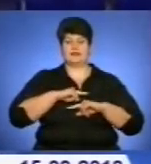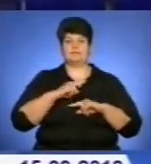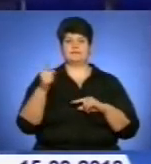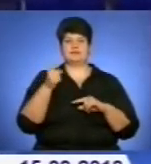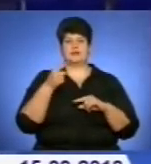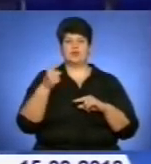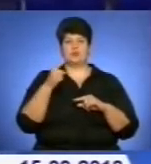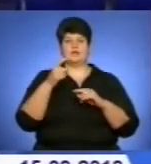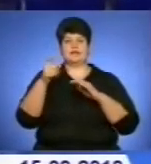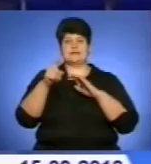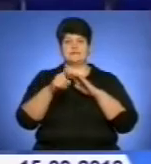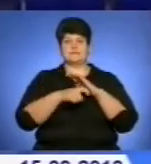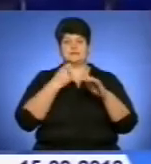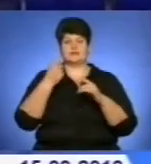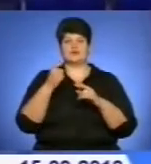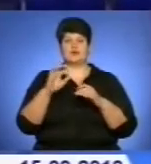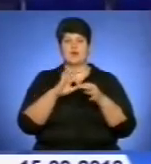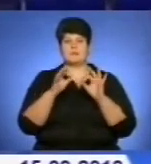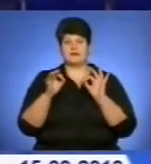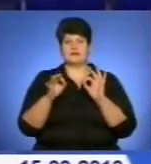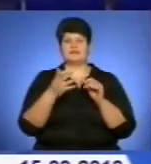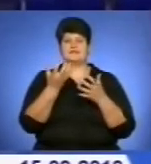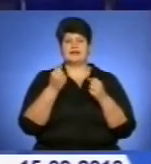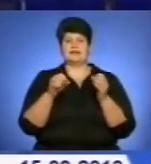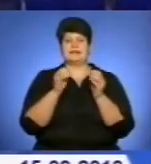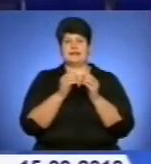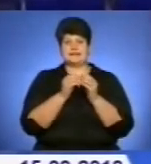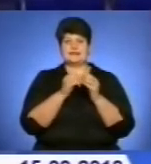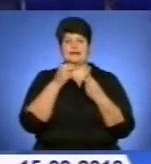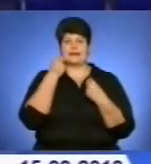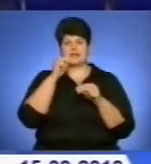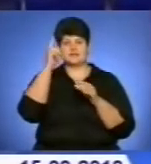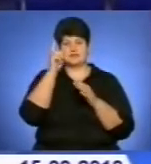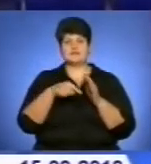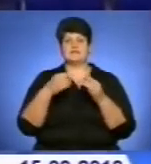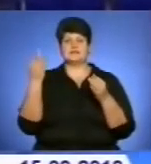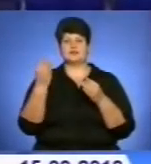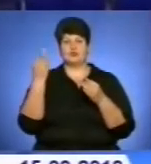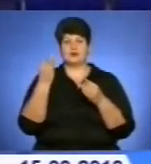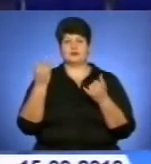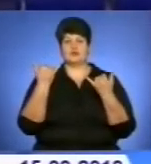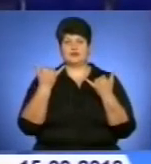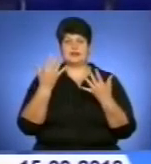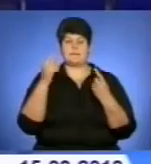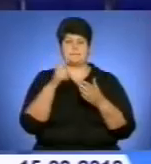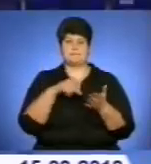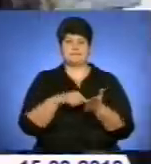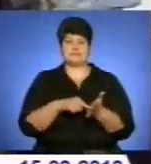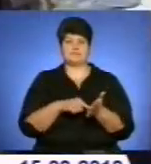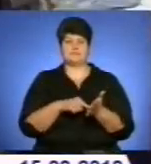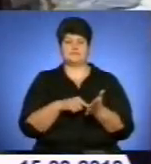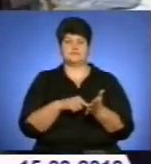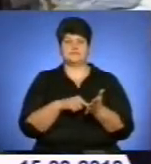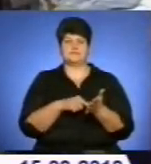97% голосів за доктора економічних наук професора Андрія Крисуватого. А в Тернопільській замісловітній